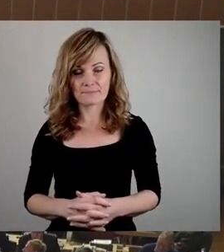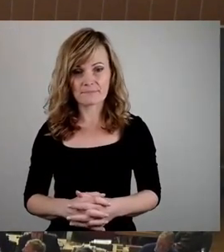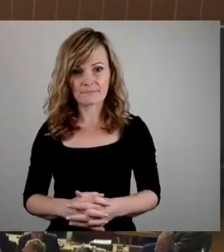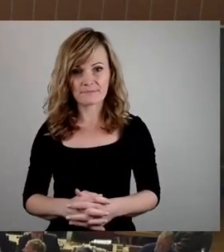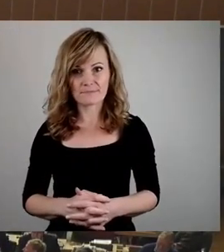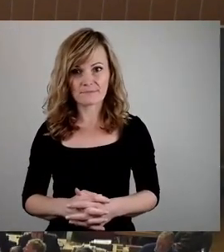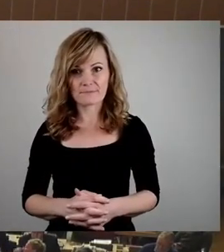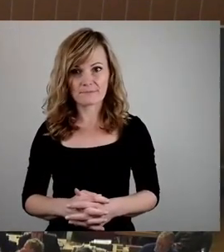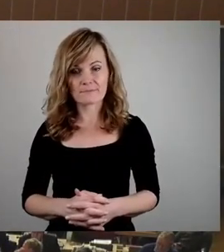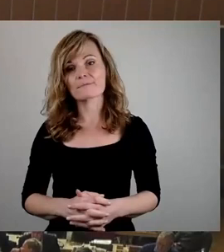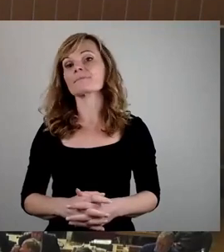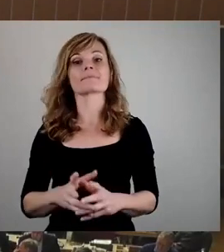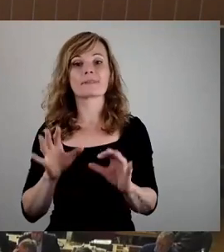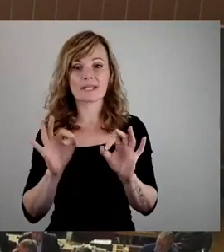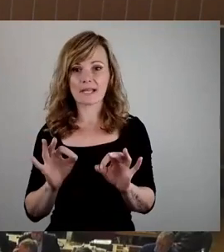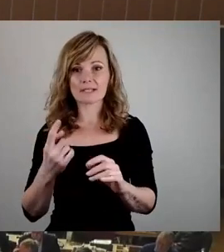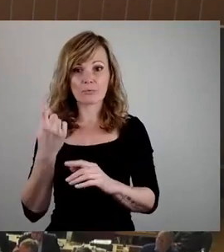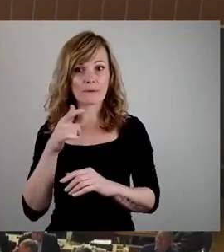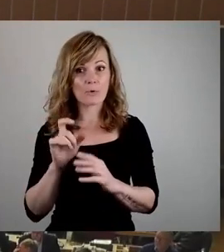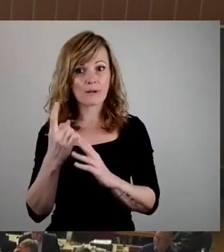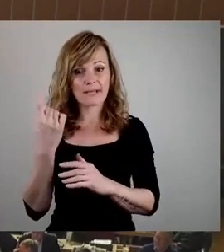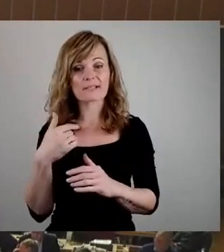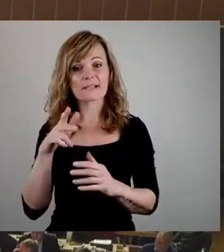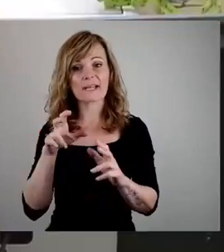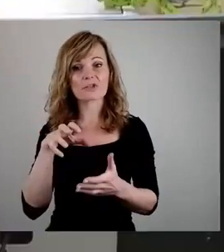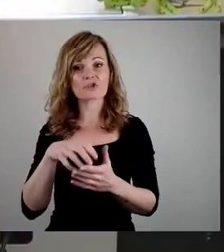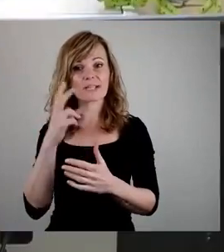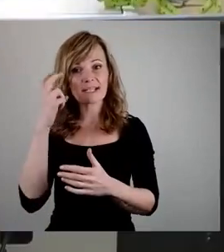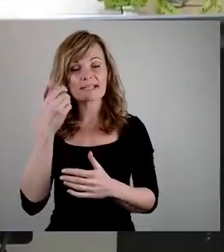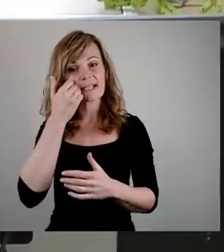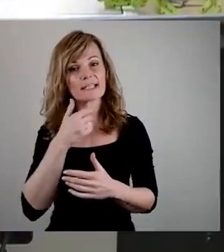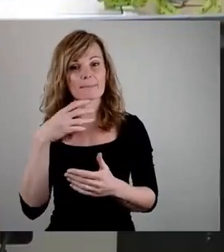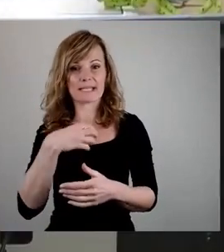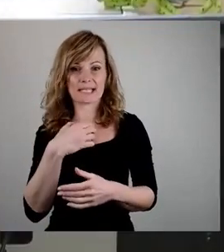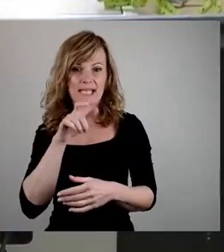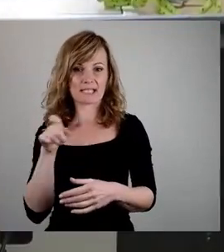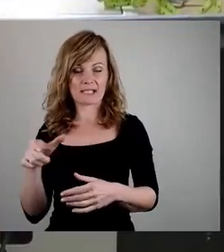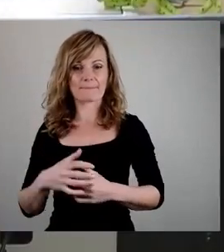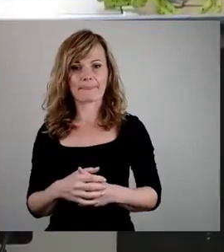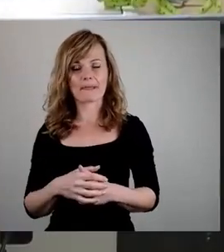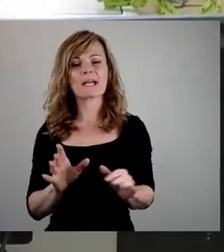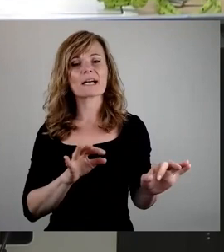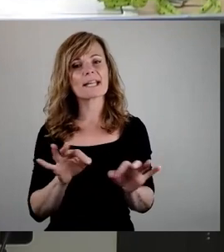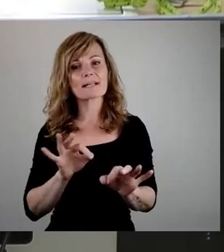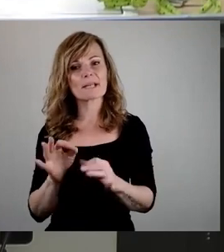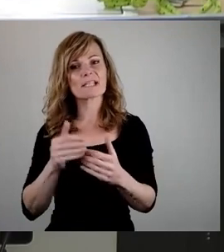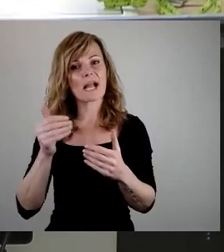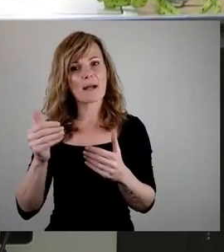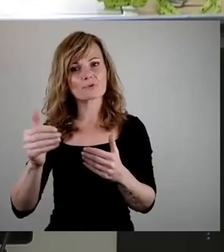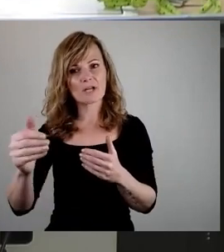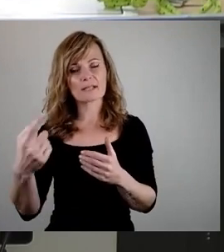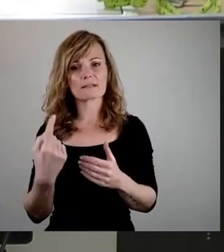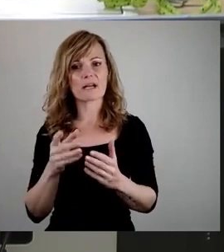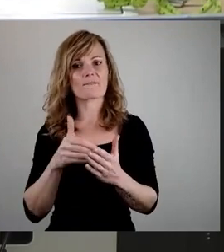Sehr geehrter Herr Oberbürgermeister, sehr geehrte Stadträte, liebe Dresdner. In regelmäßigen Abständen beschließen wir hier über die Fortschreibung der